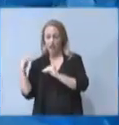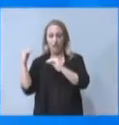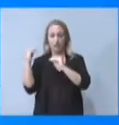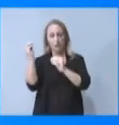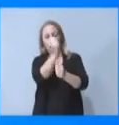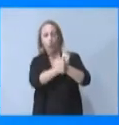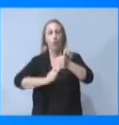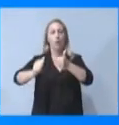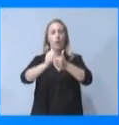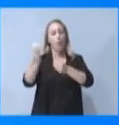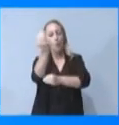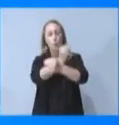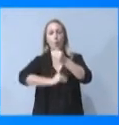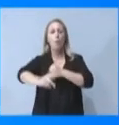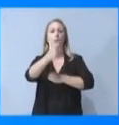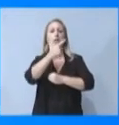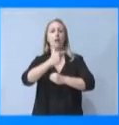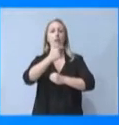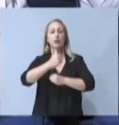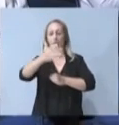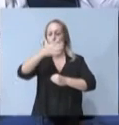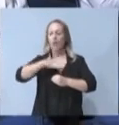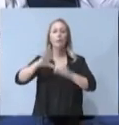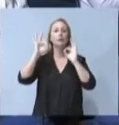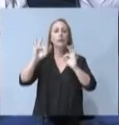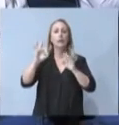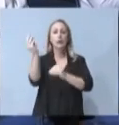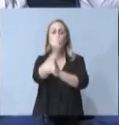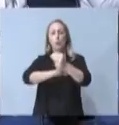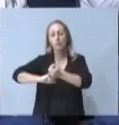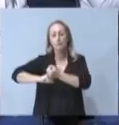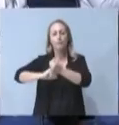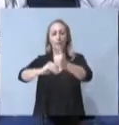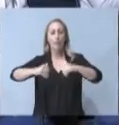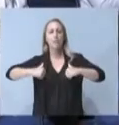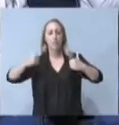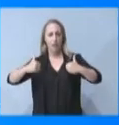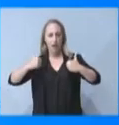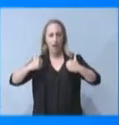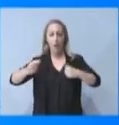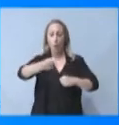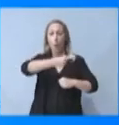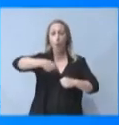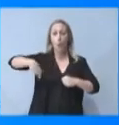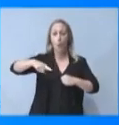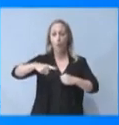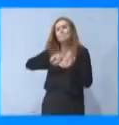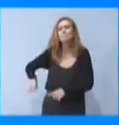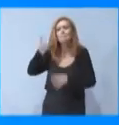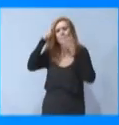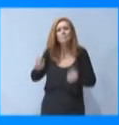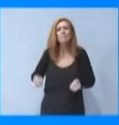μαζικής κατανάλωσης, αυστηρό έλεγχο ανταγωνισμού, κρατική στήριξη απέναντι σε ανατιμήσεις και είναι τα εξής.